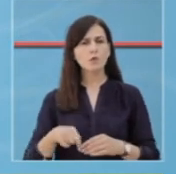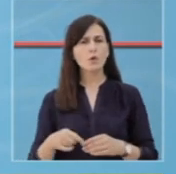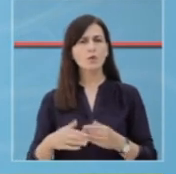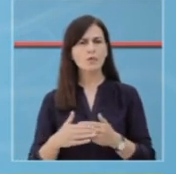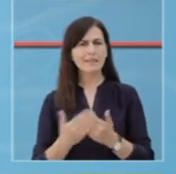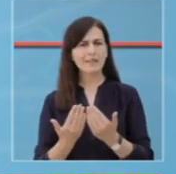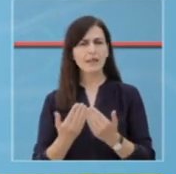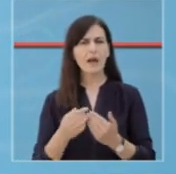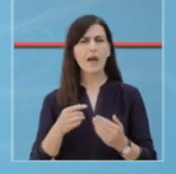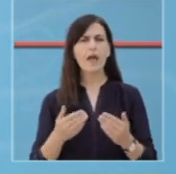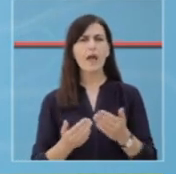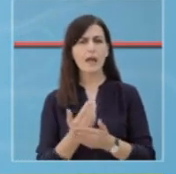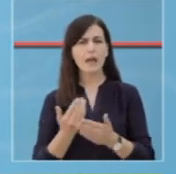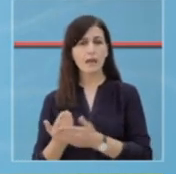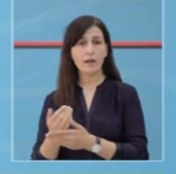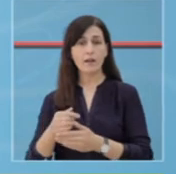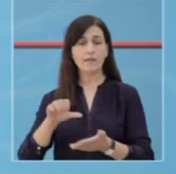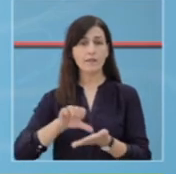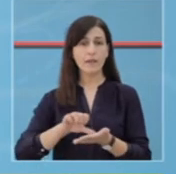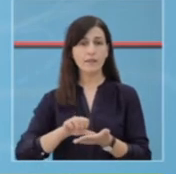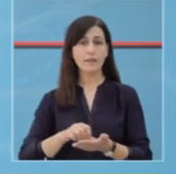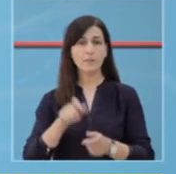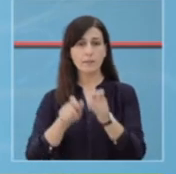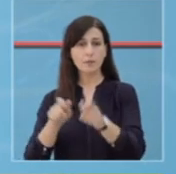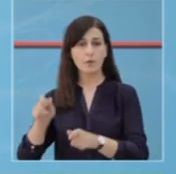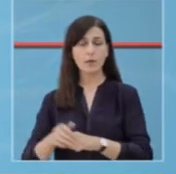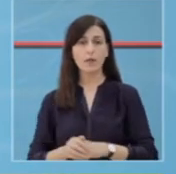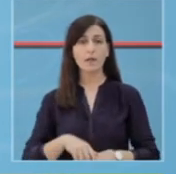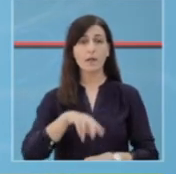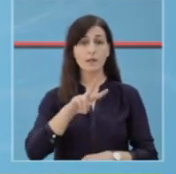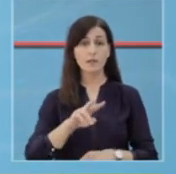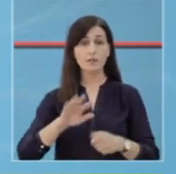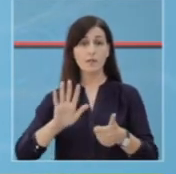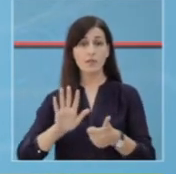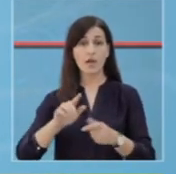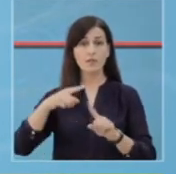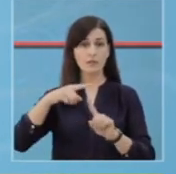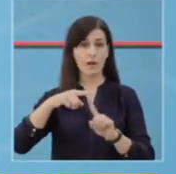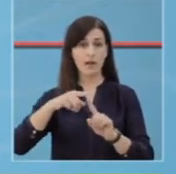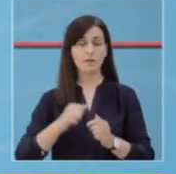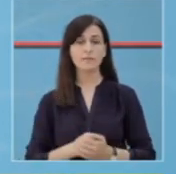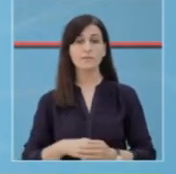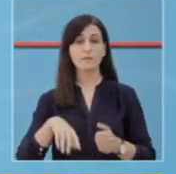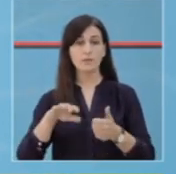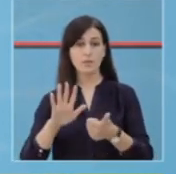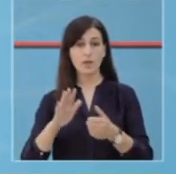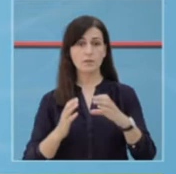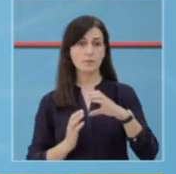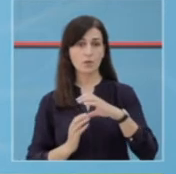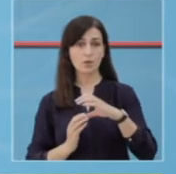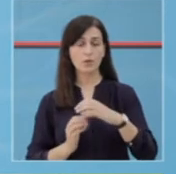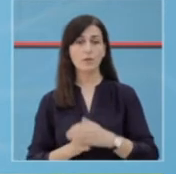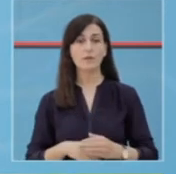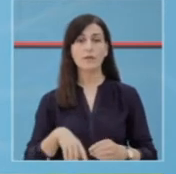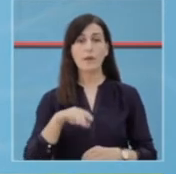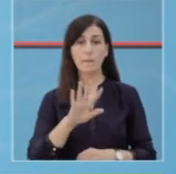identifikuar dhe pozitiv në 24 orët e fundit është si vianë. 26 të prekur në Tiran, 6 në